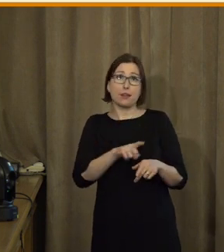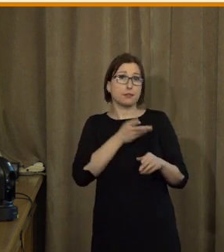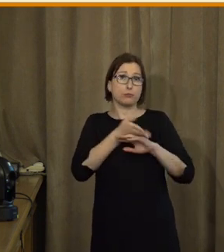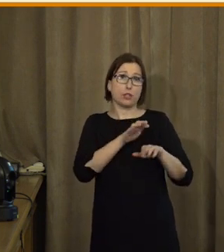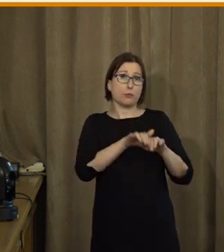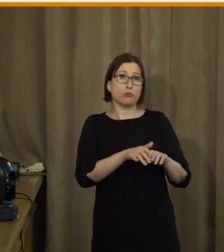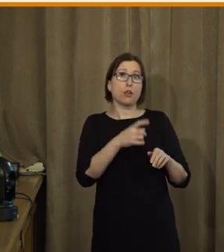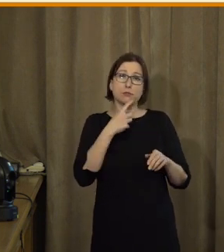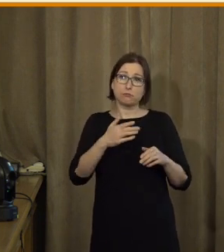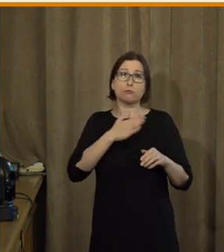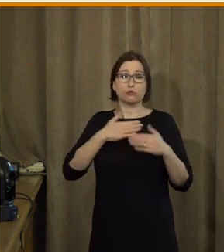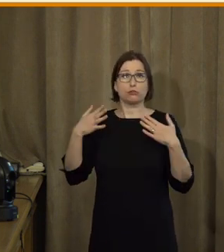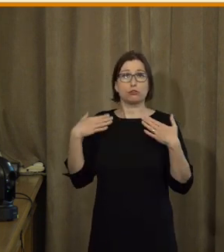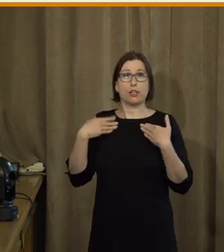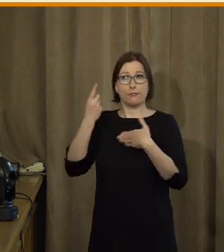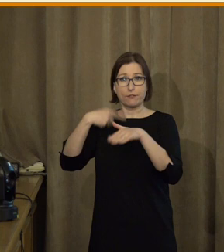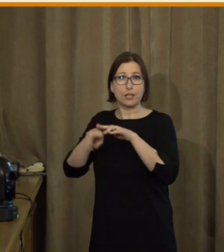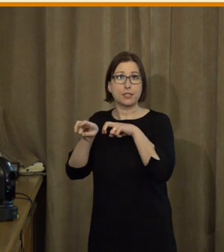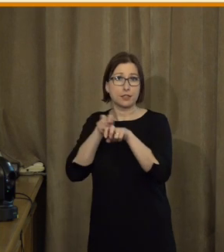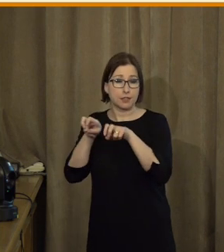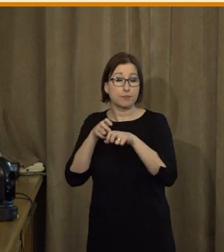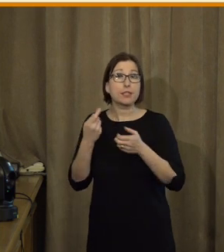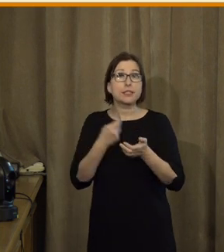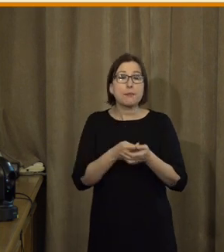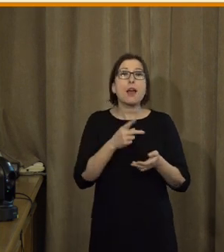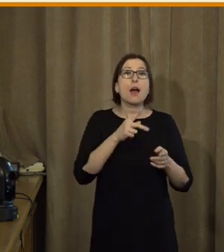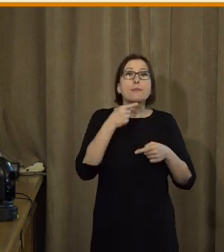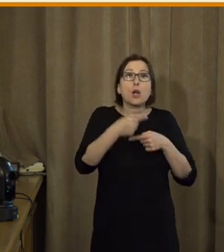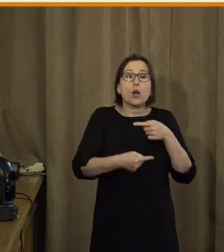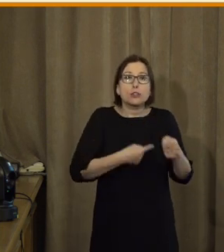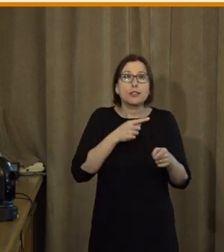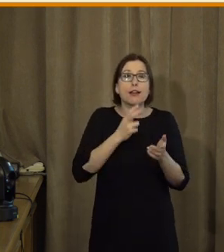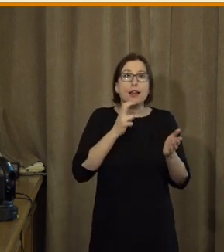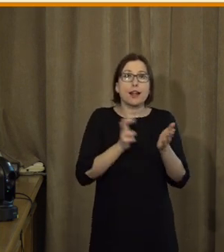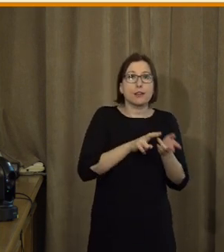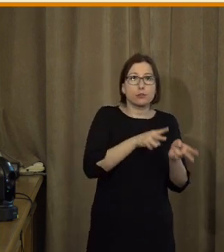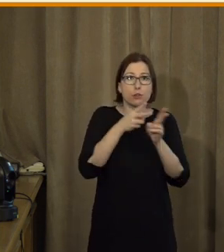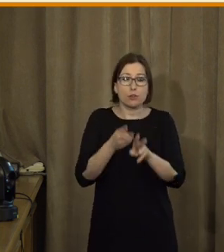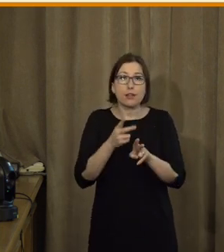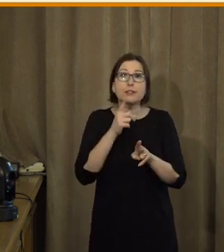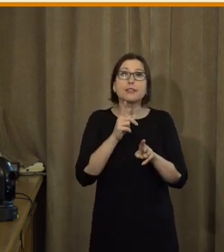nikdo nebyl z toho procesu digitalizace, což je proces poměrně nezbytný, vyloučen.